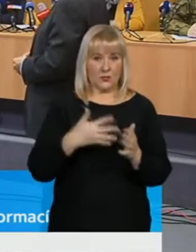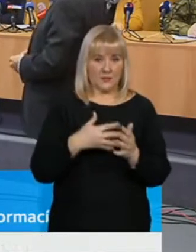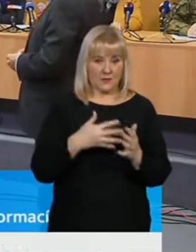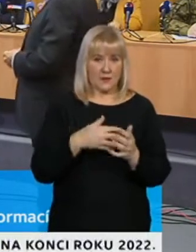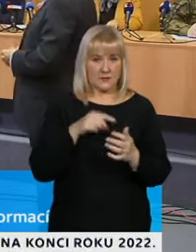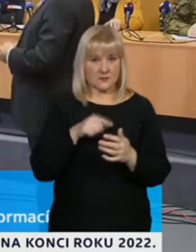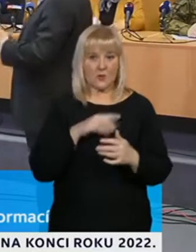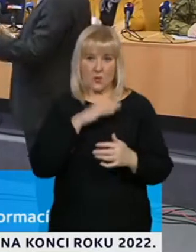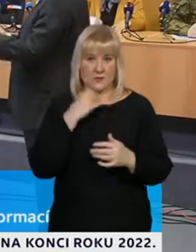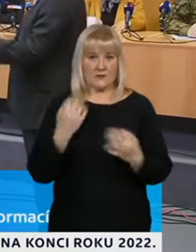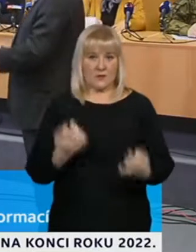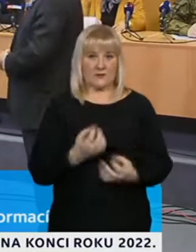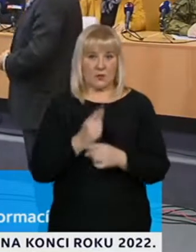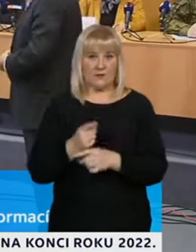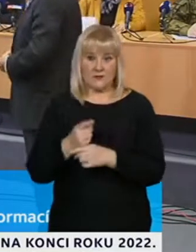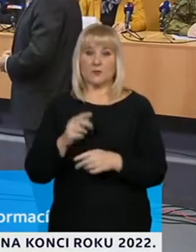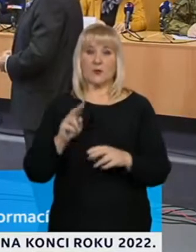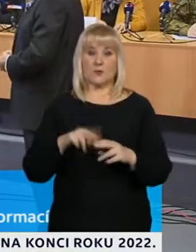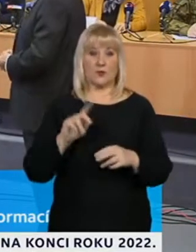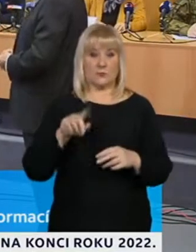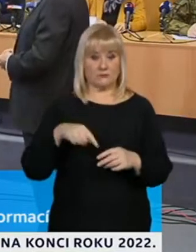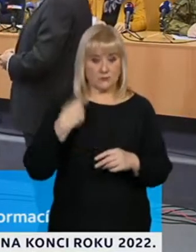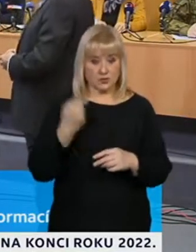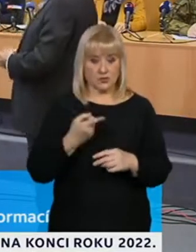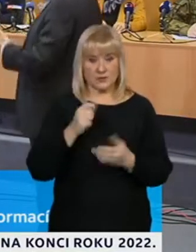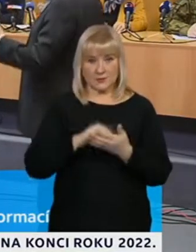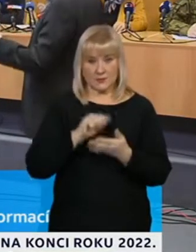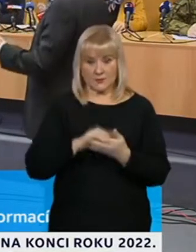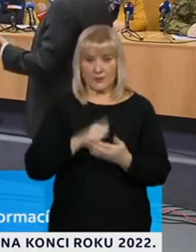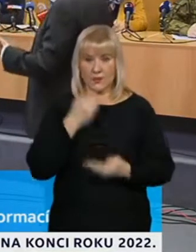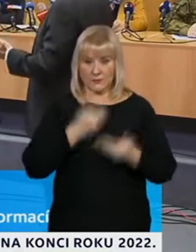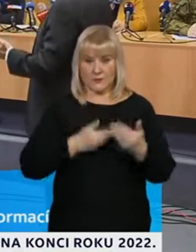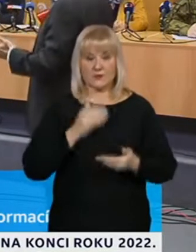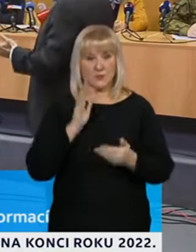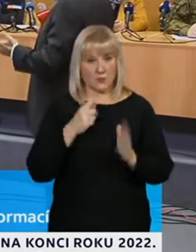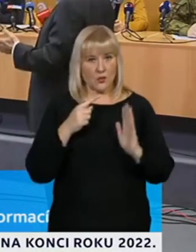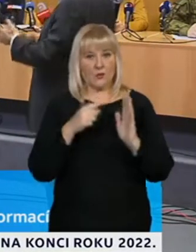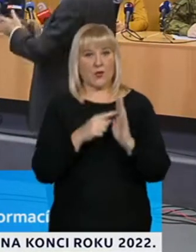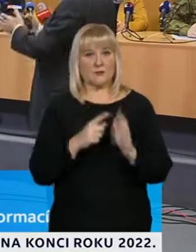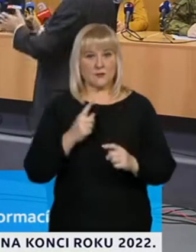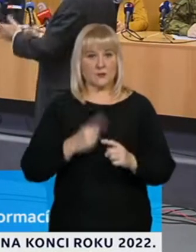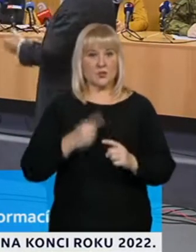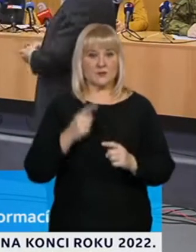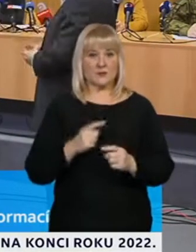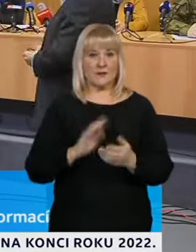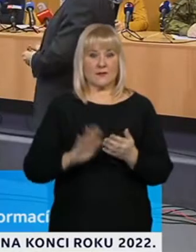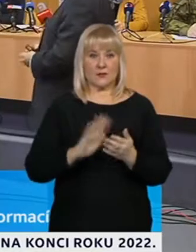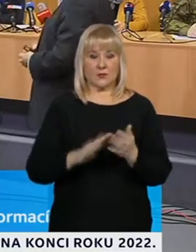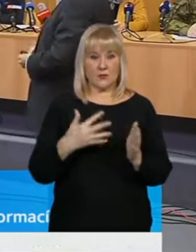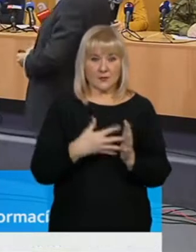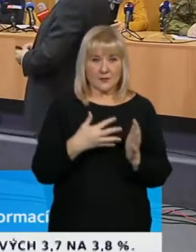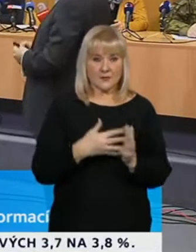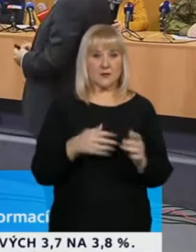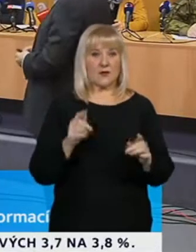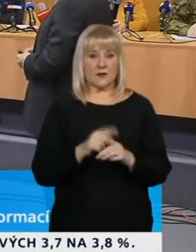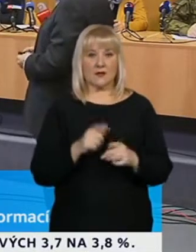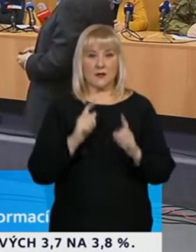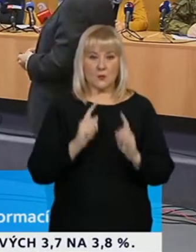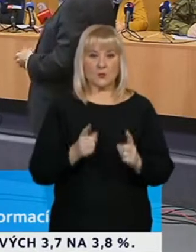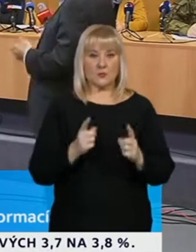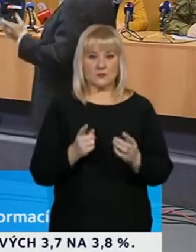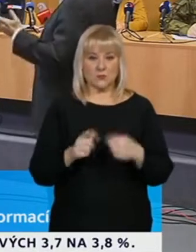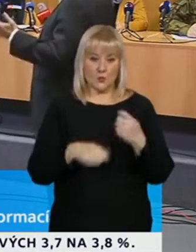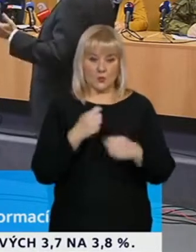řada. A už na příští tiskové konferenci vám budeme ukazovat přímo i ty antigenní testy a budeme je muset s tímto jakýmsi způsobem skloubit.